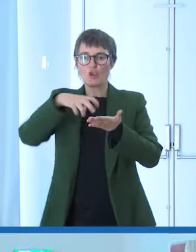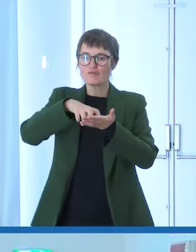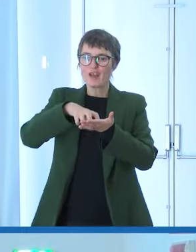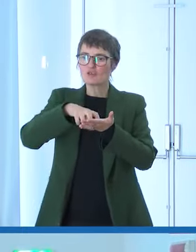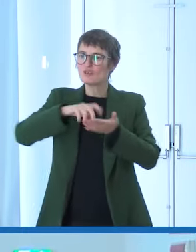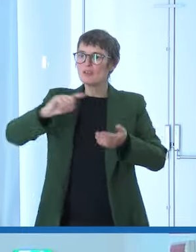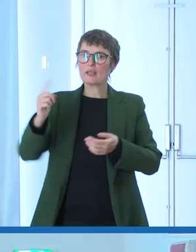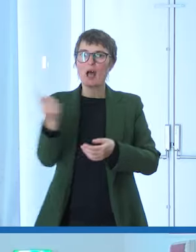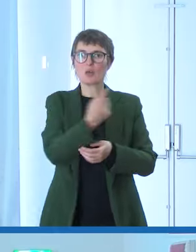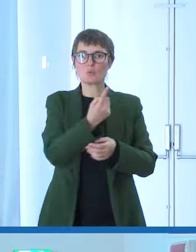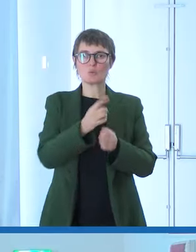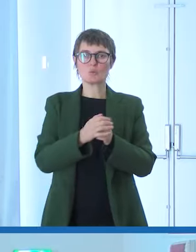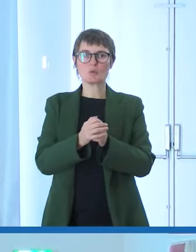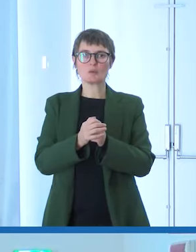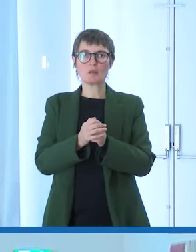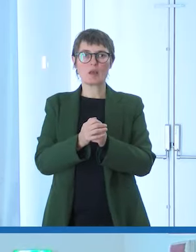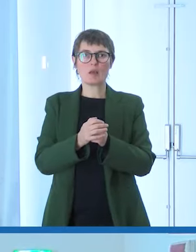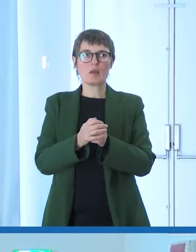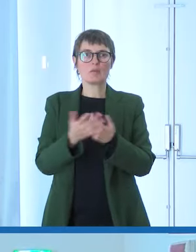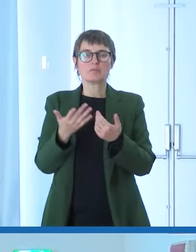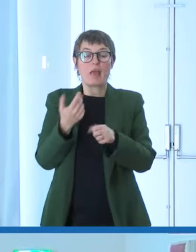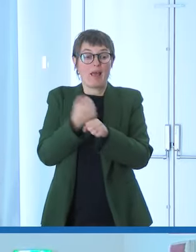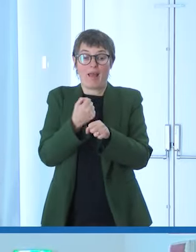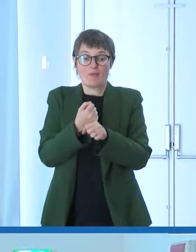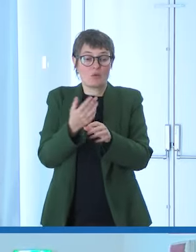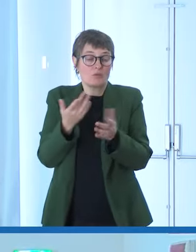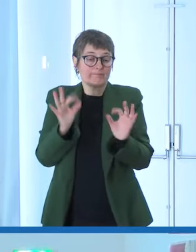dell'abilitazione sociale, è la prima.